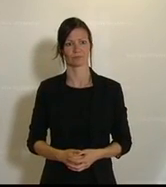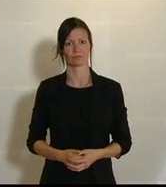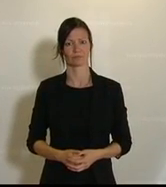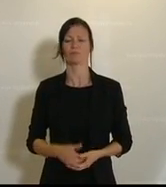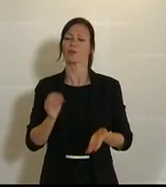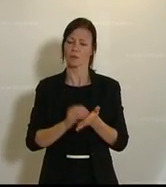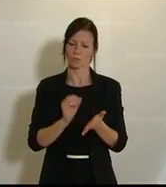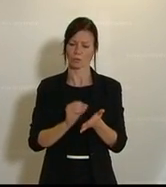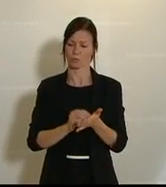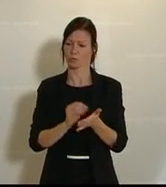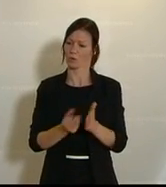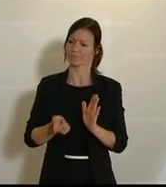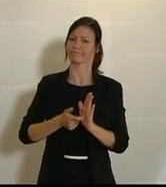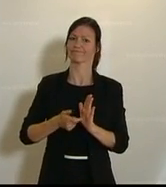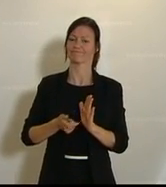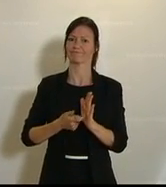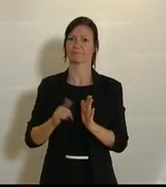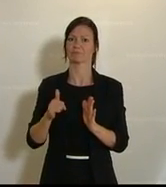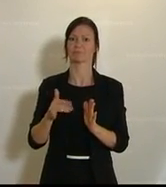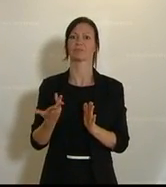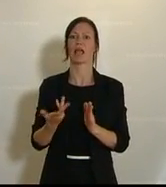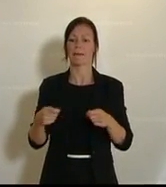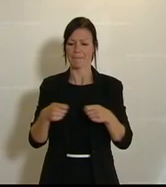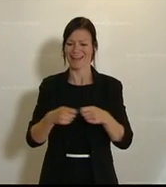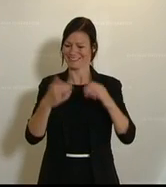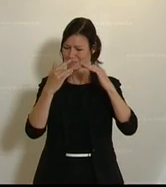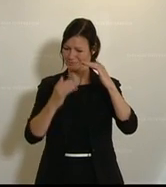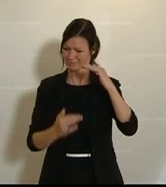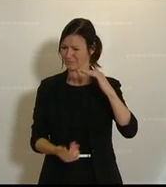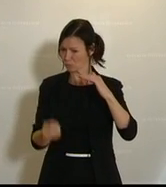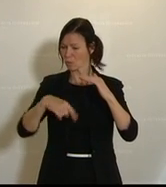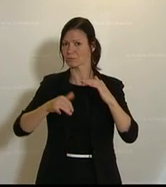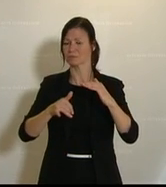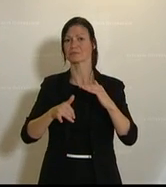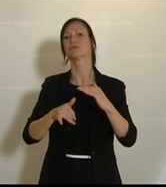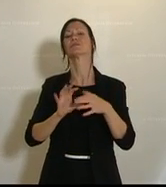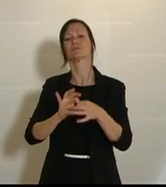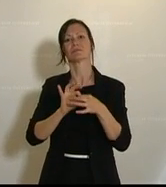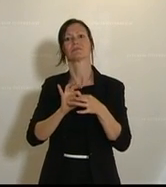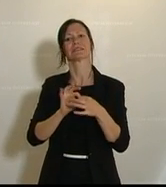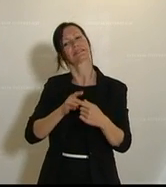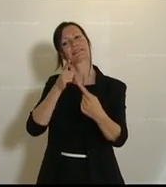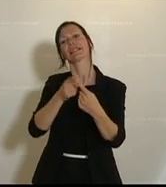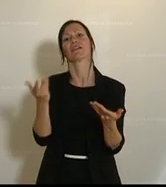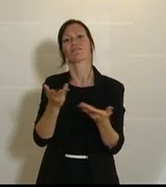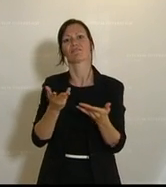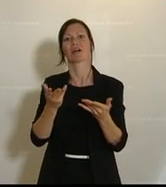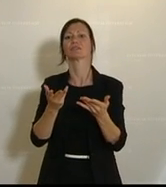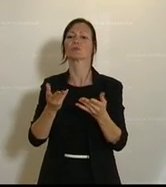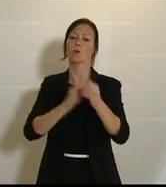Weiterer Punkt. Dabei ist die Umsetzung nachstehender Maßnahmen unter der Zielsetzung der Übernahme einer ökonomischen